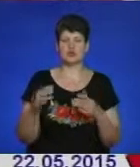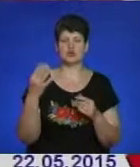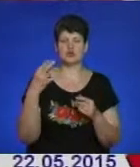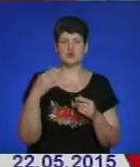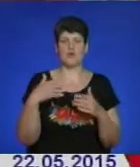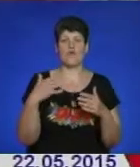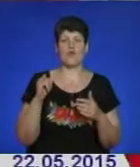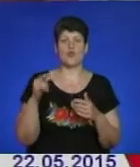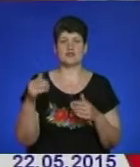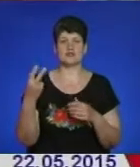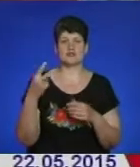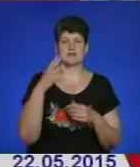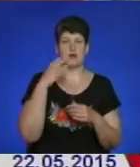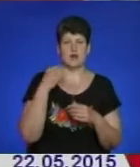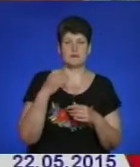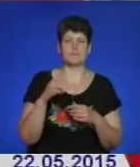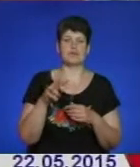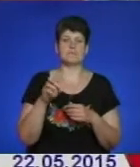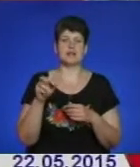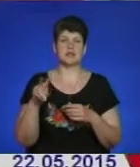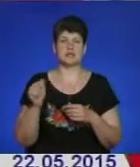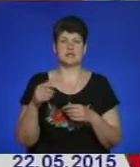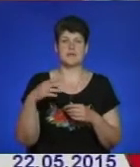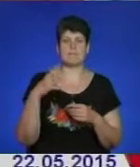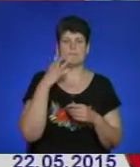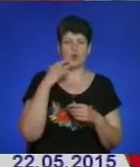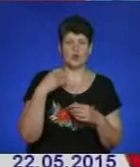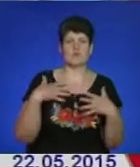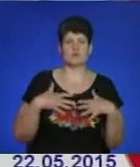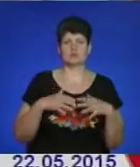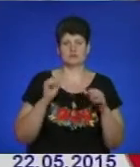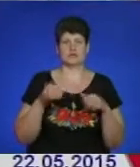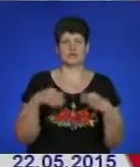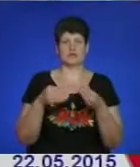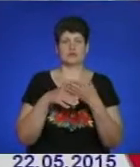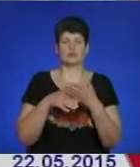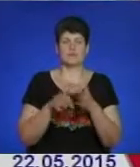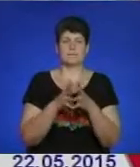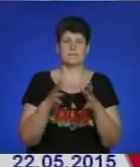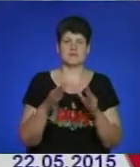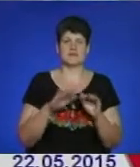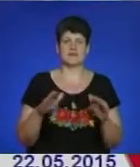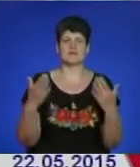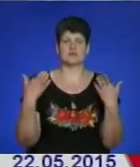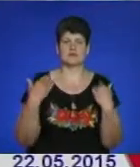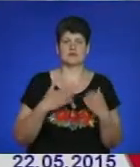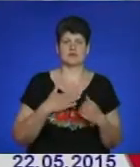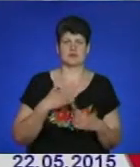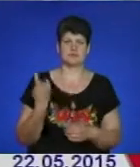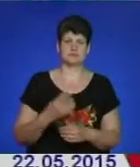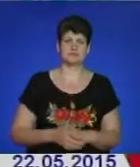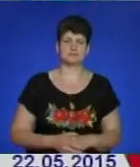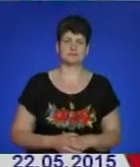в Болгарії. Малазія, Грузія та Молдова також готові надати допомогу. Більшість школярів відпочиватимуть у нашому краї.